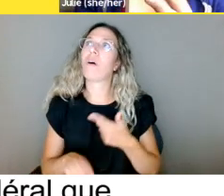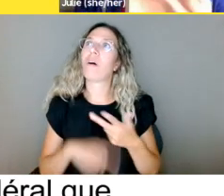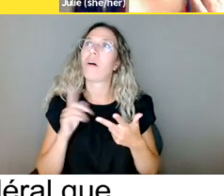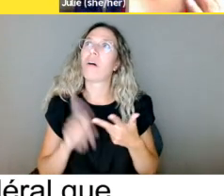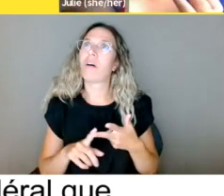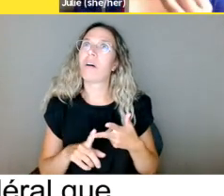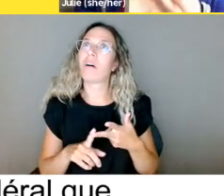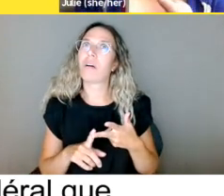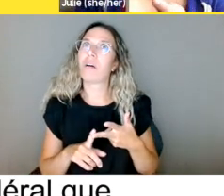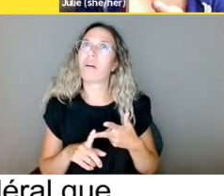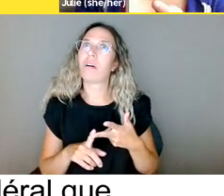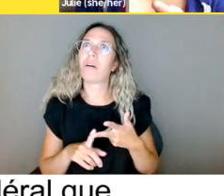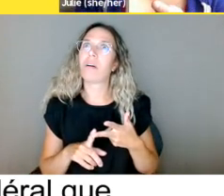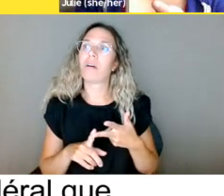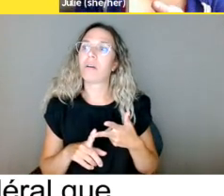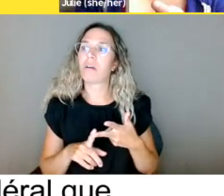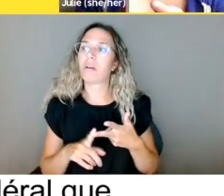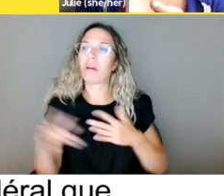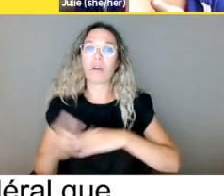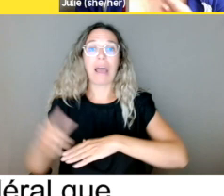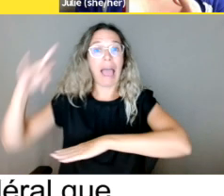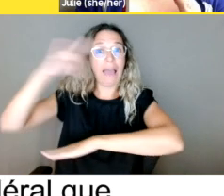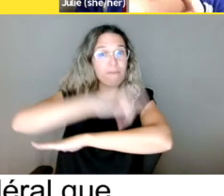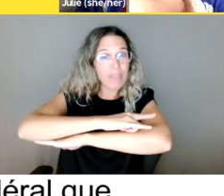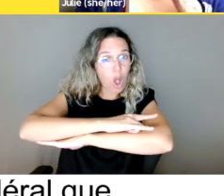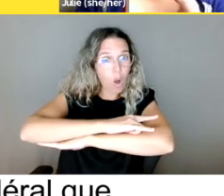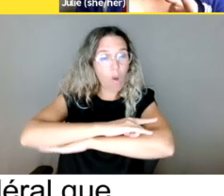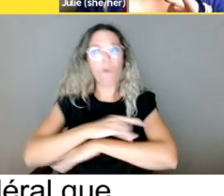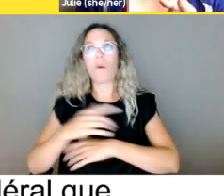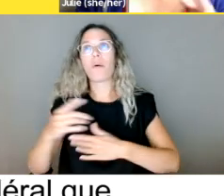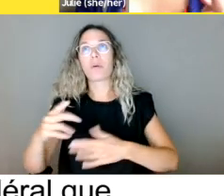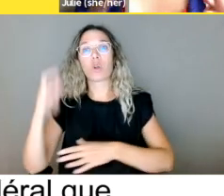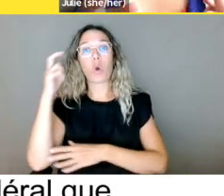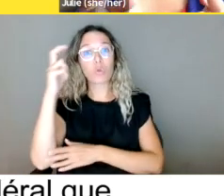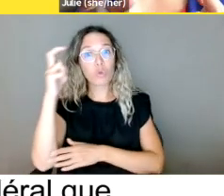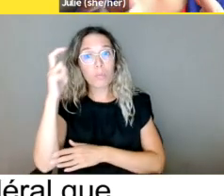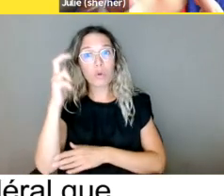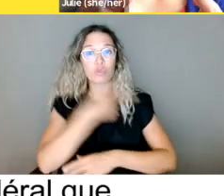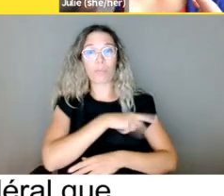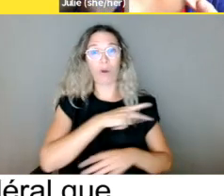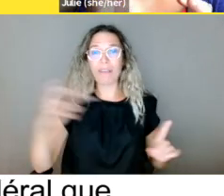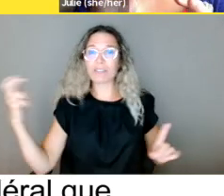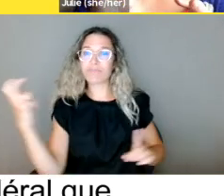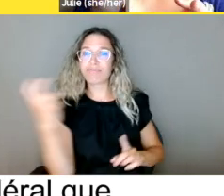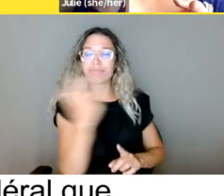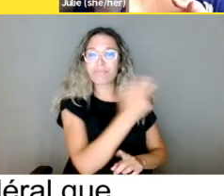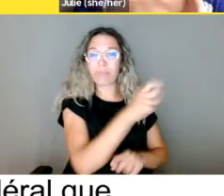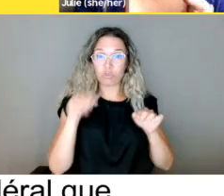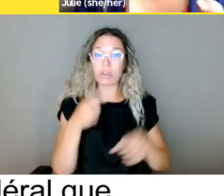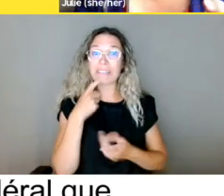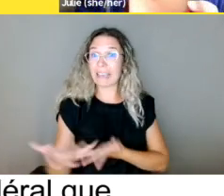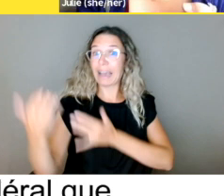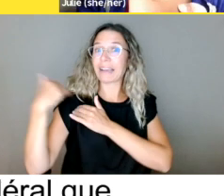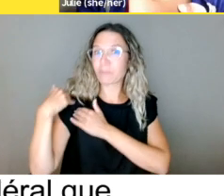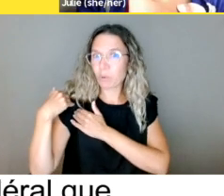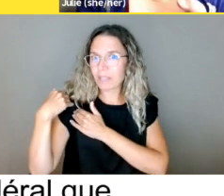les ponts, le